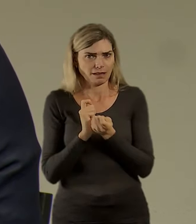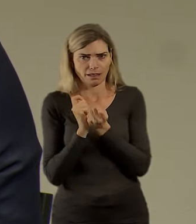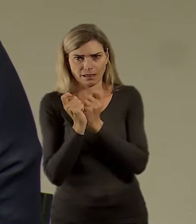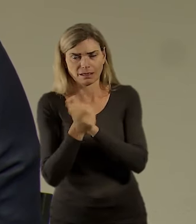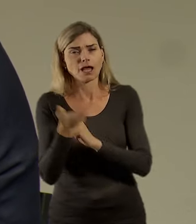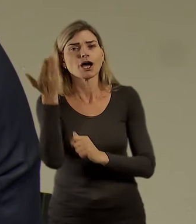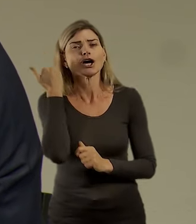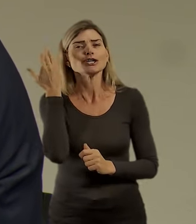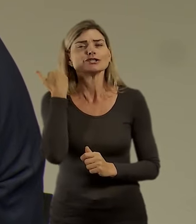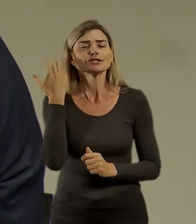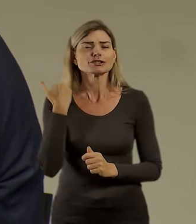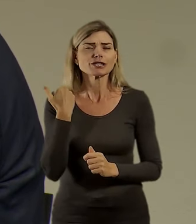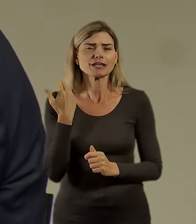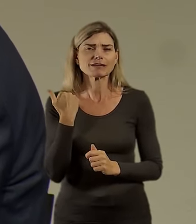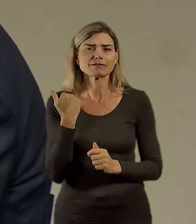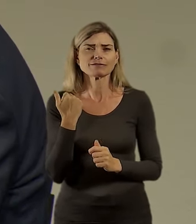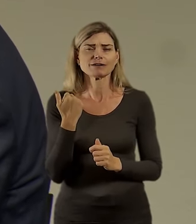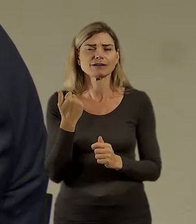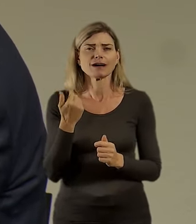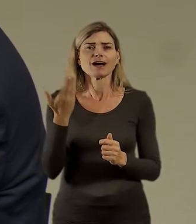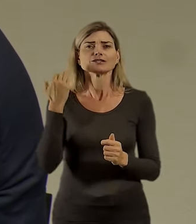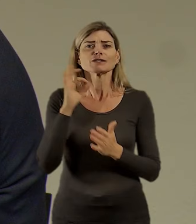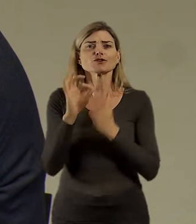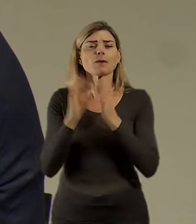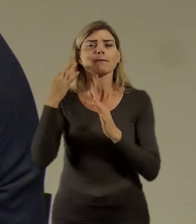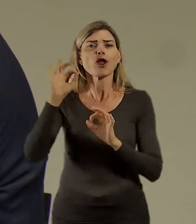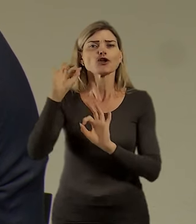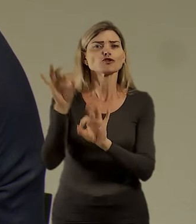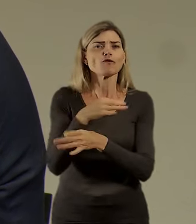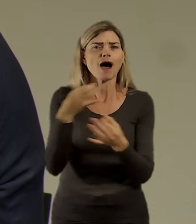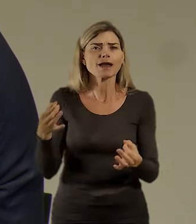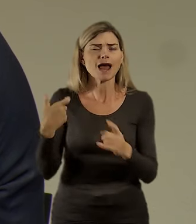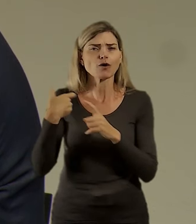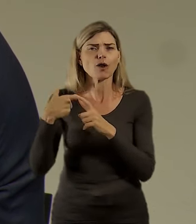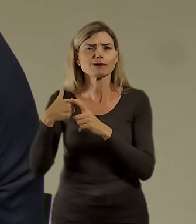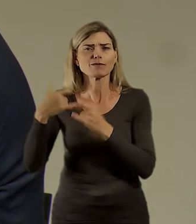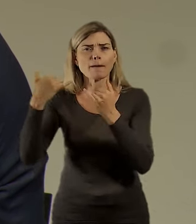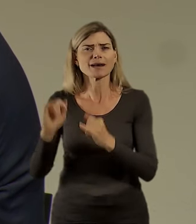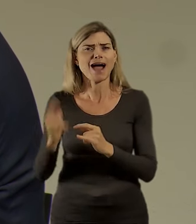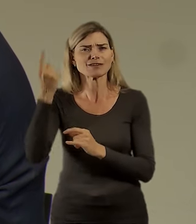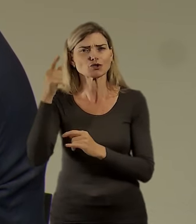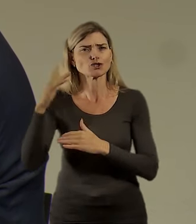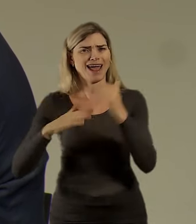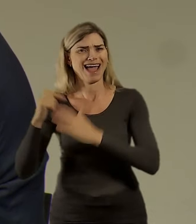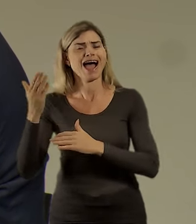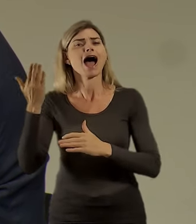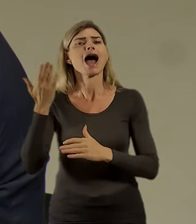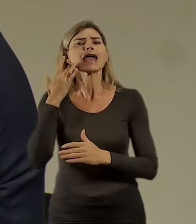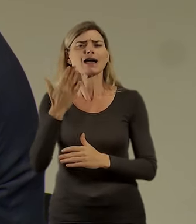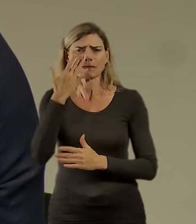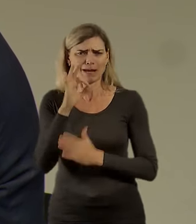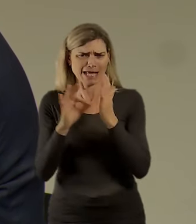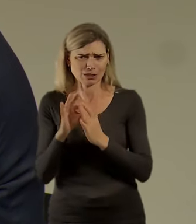když Kolben Daňek měl továrny ve Vysočané. A